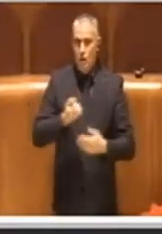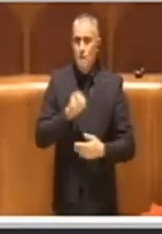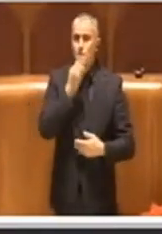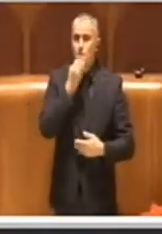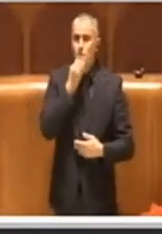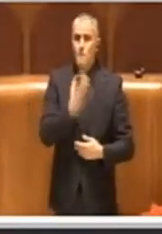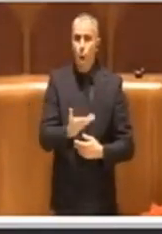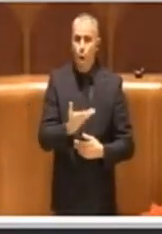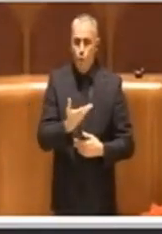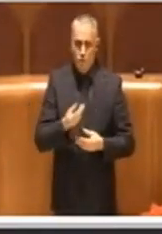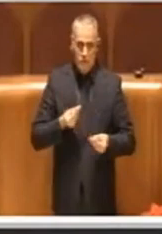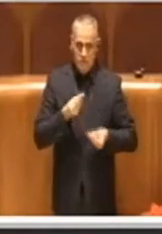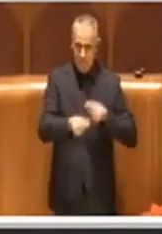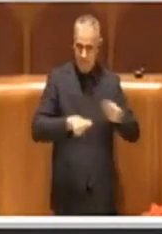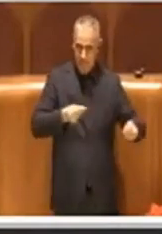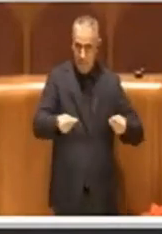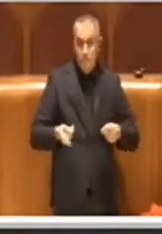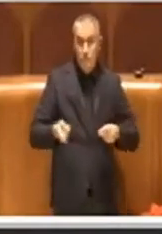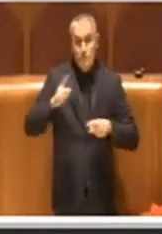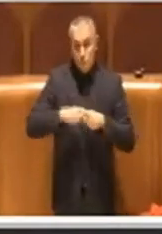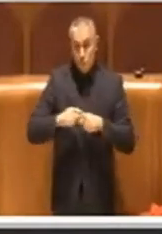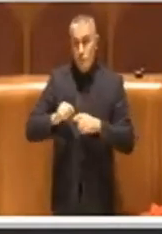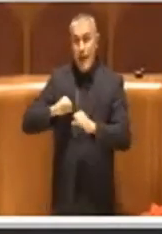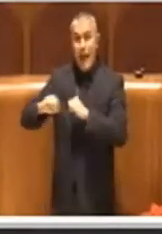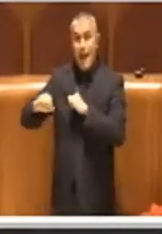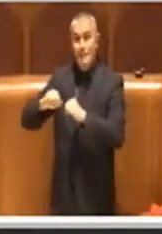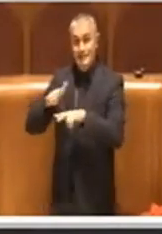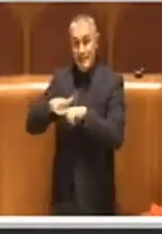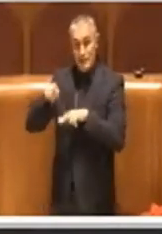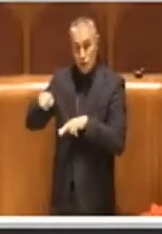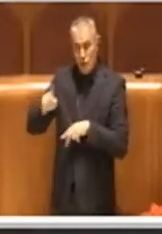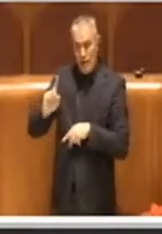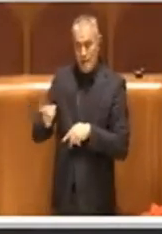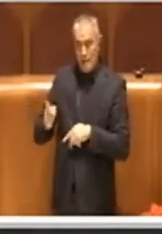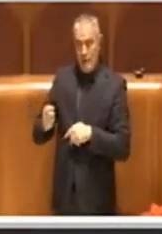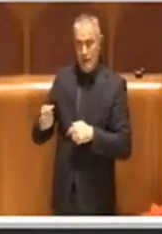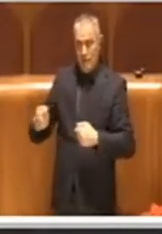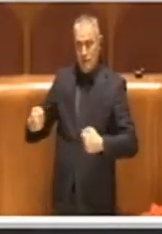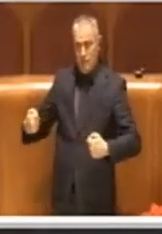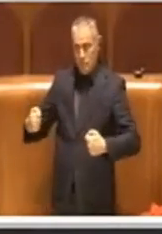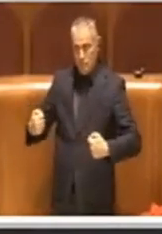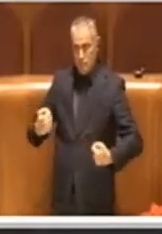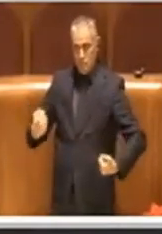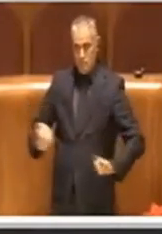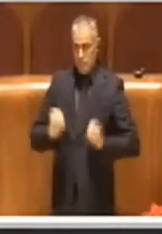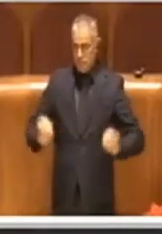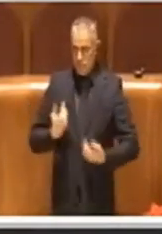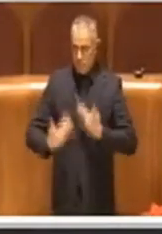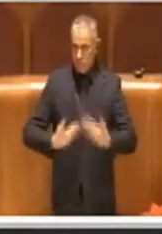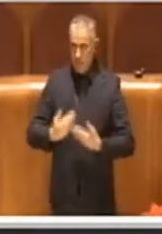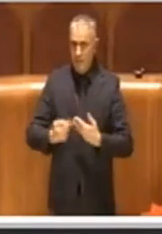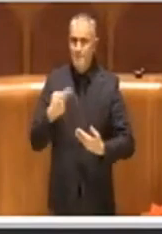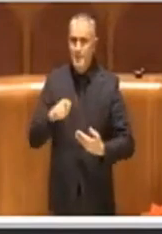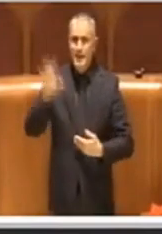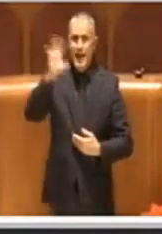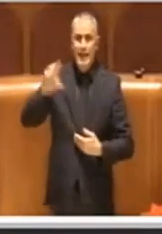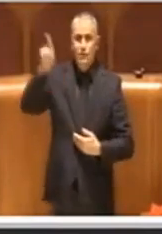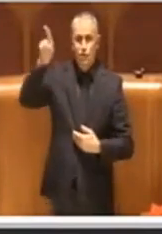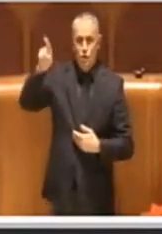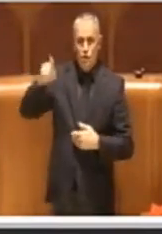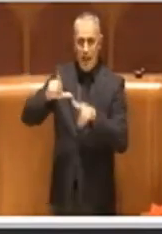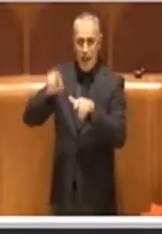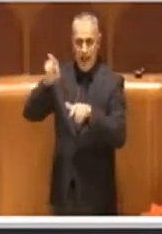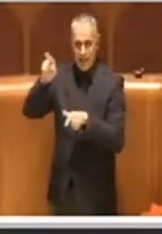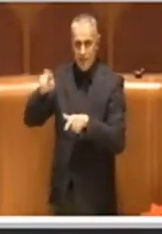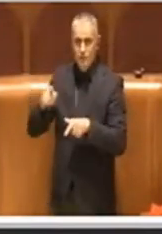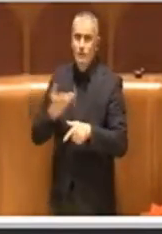e poi appunto impegna l'amministrazione a attivarsi nei confronti della Regione Lazio per un pacchetto di azioni